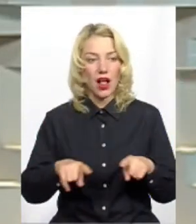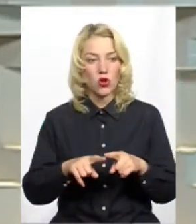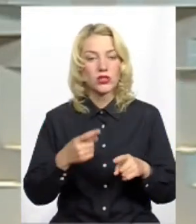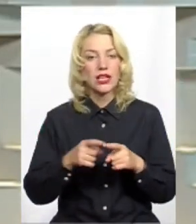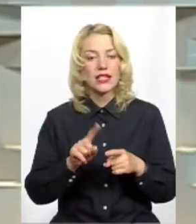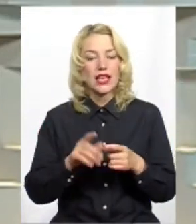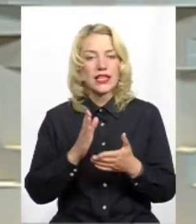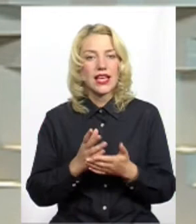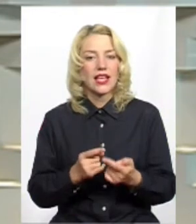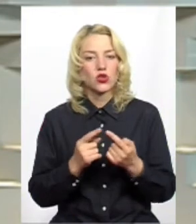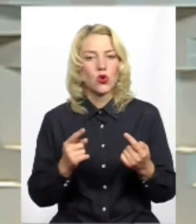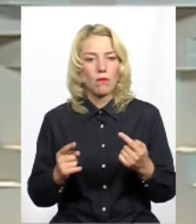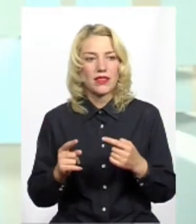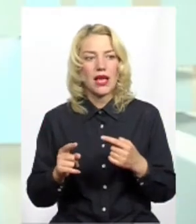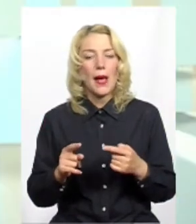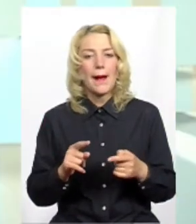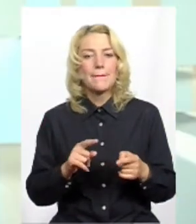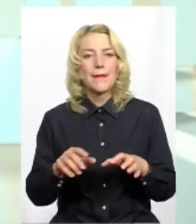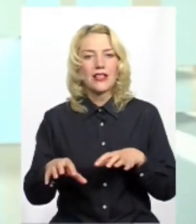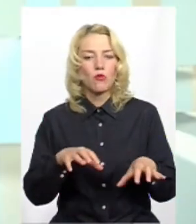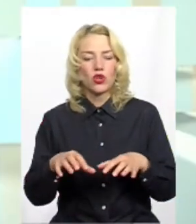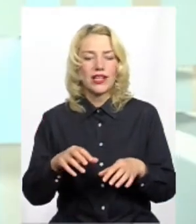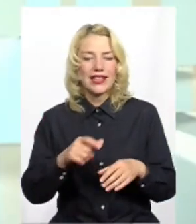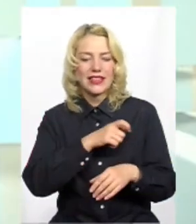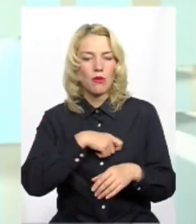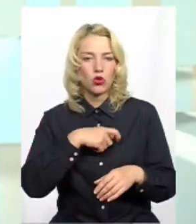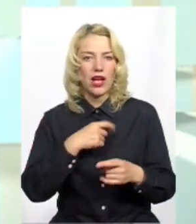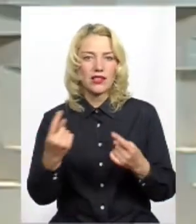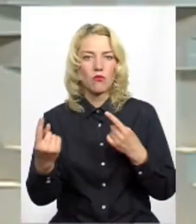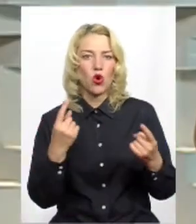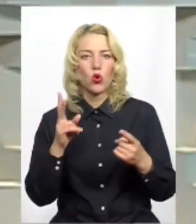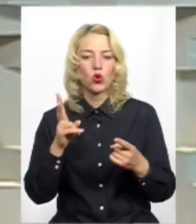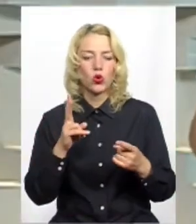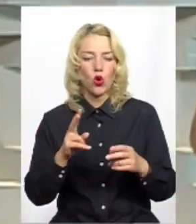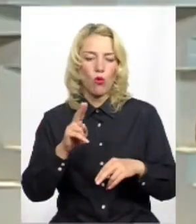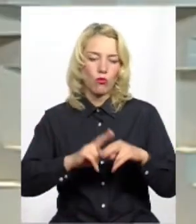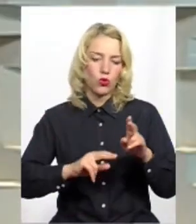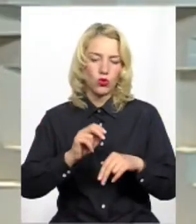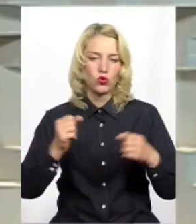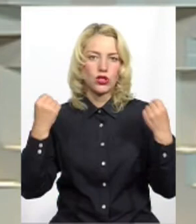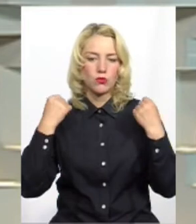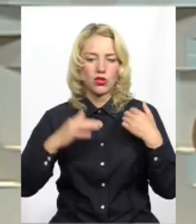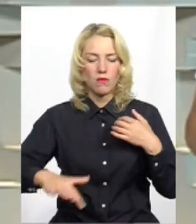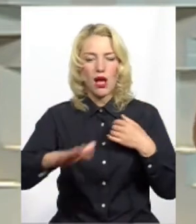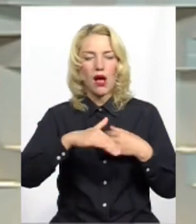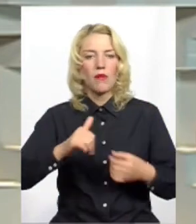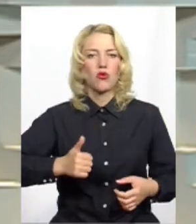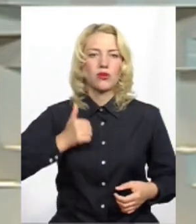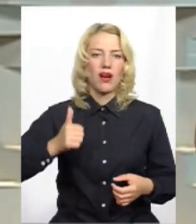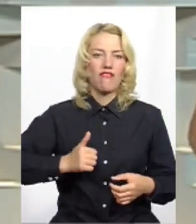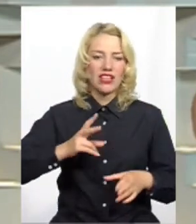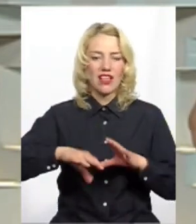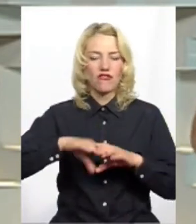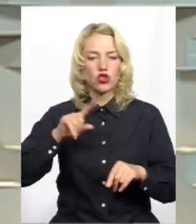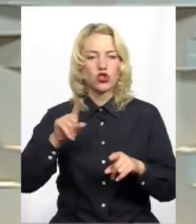таким інструментом маніпуляції депутатів-мажоритарників, які будують майданчики, а потім вихваляються на виборах, що вони зробили